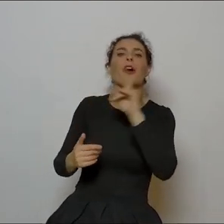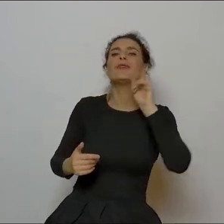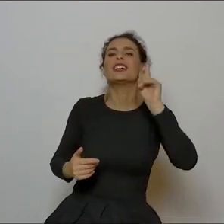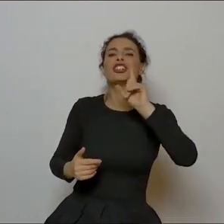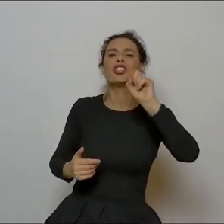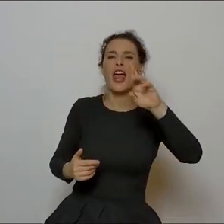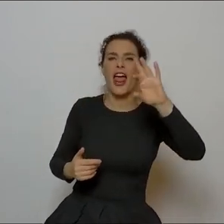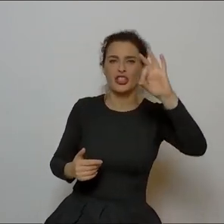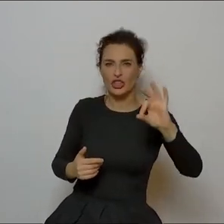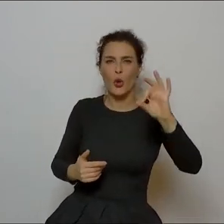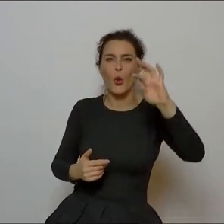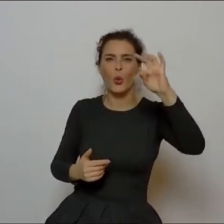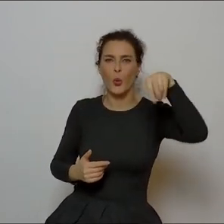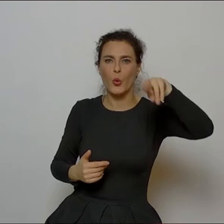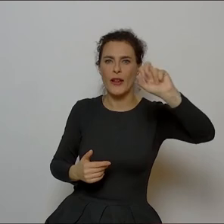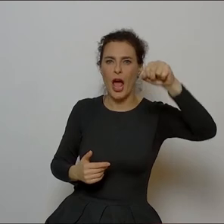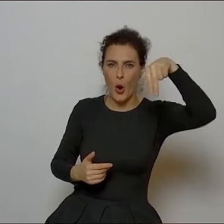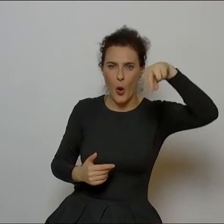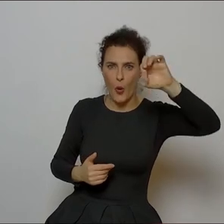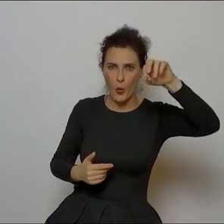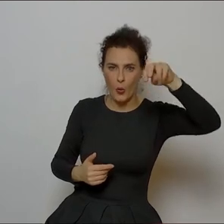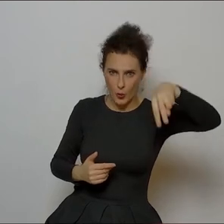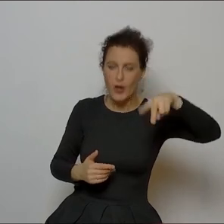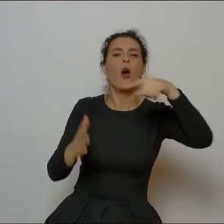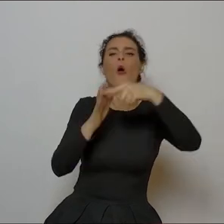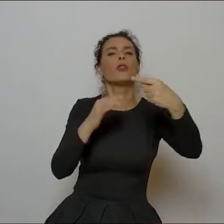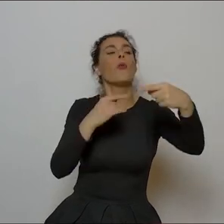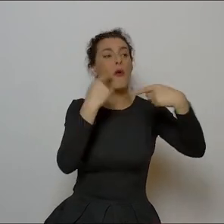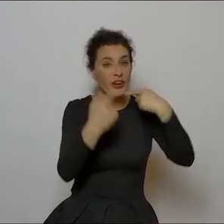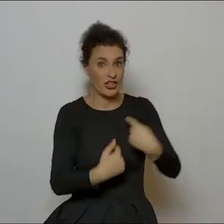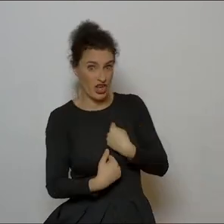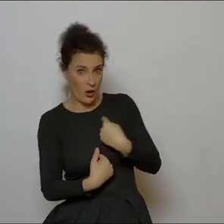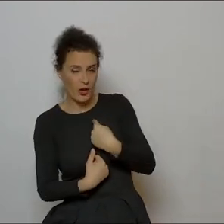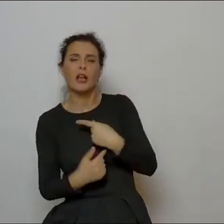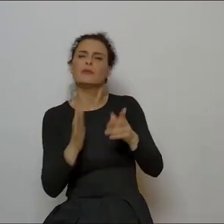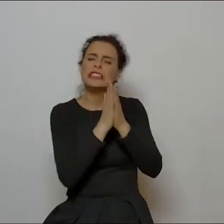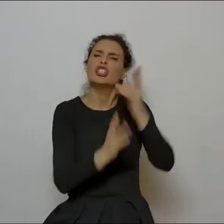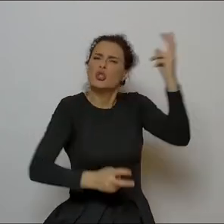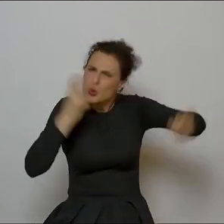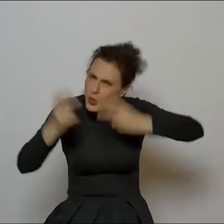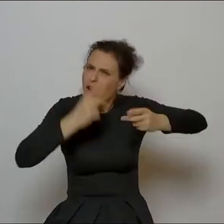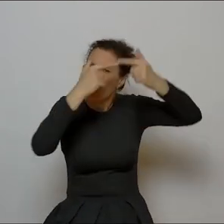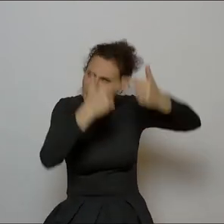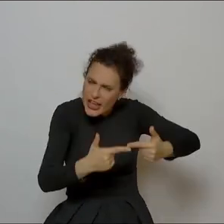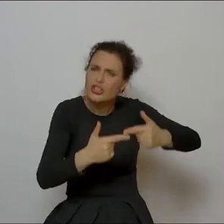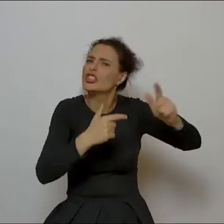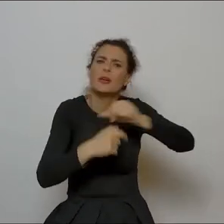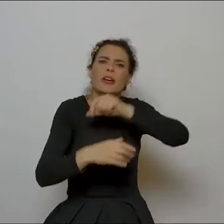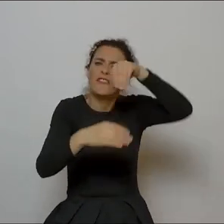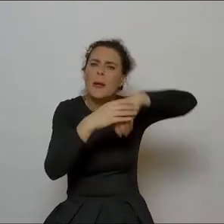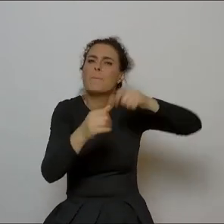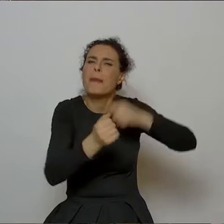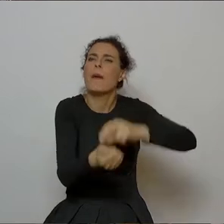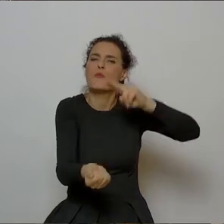i on mi powiedział słuchaj takich wierszy, znaczy szukaj takich wierszy, które same w sobie mają